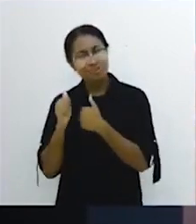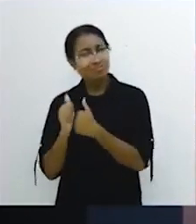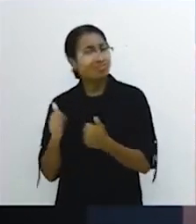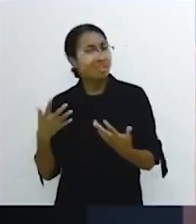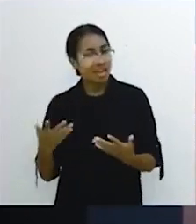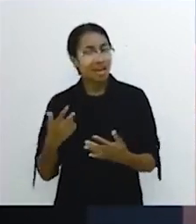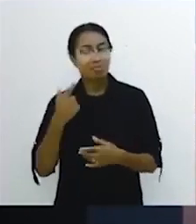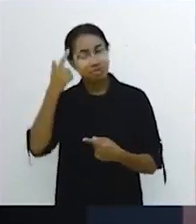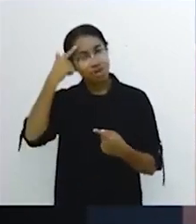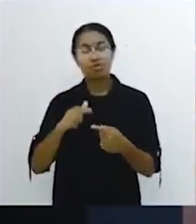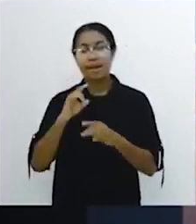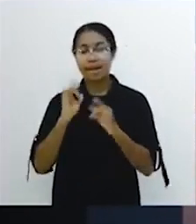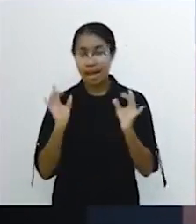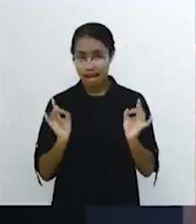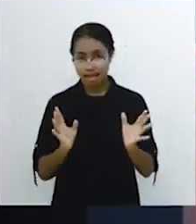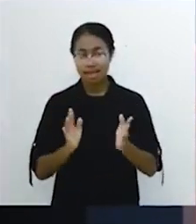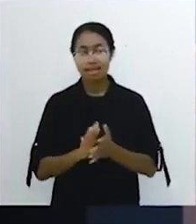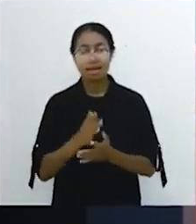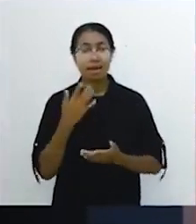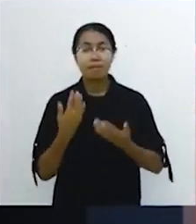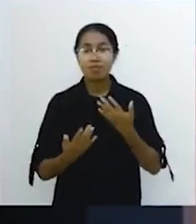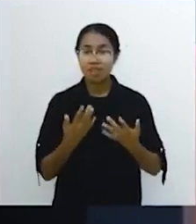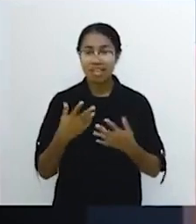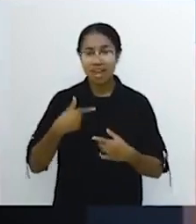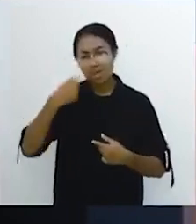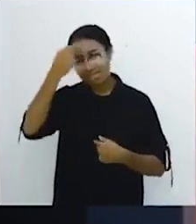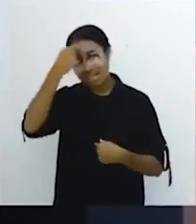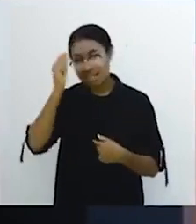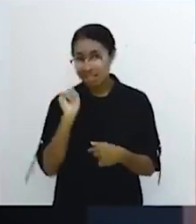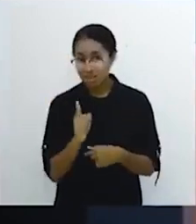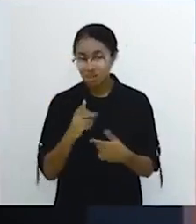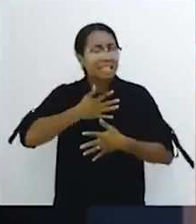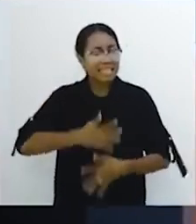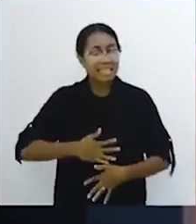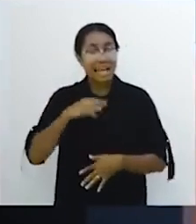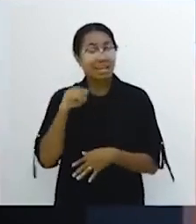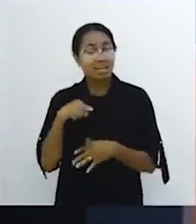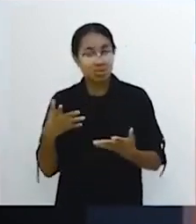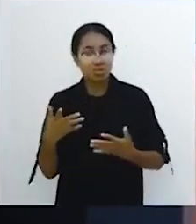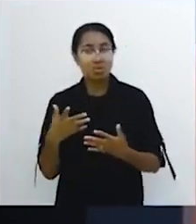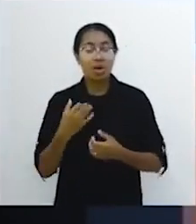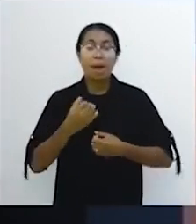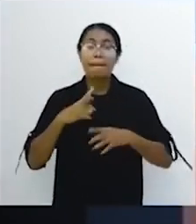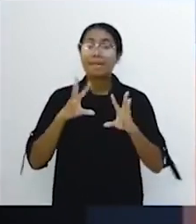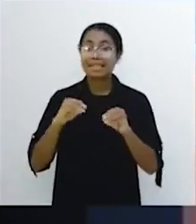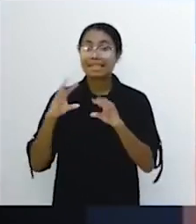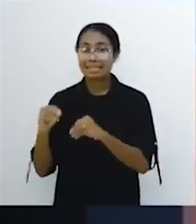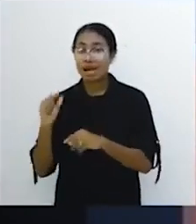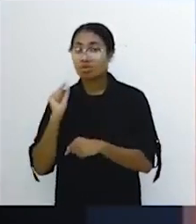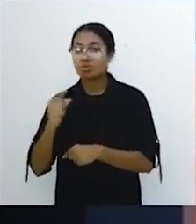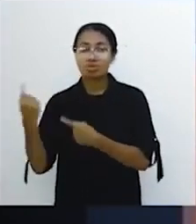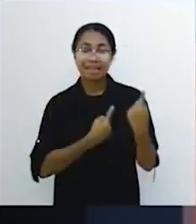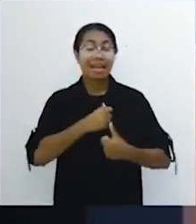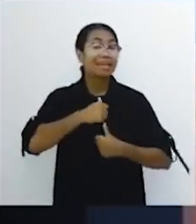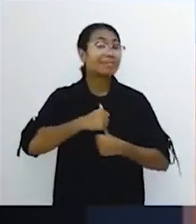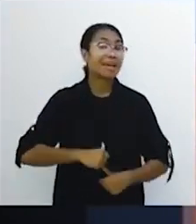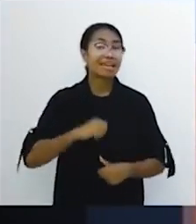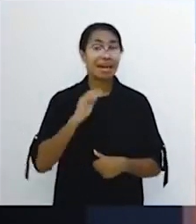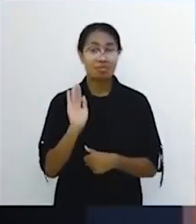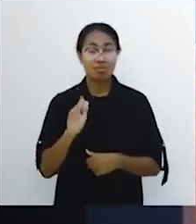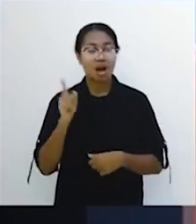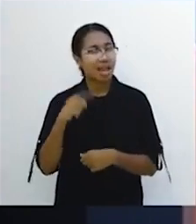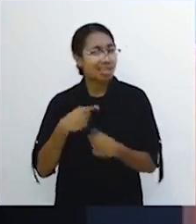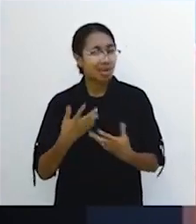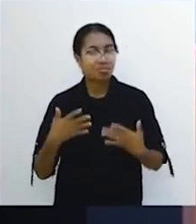Karena dia punya tujuan yang lain. Mungkin lewat sakit-penyakit itu atau penderitaanmu. Dia bekerja mendatangkan kebaikanmu. Atau